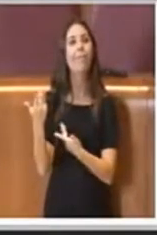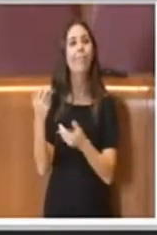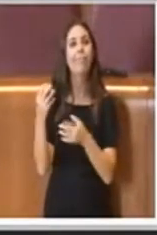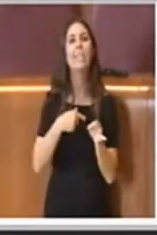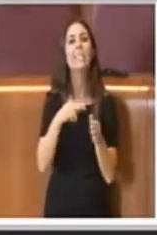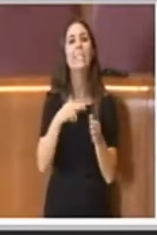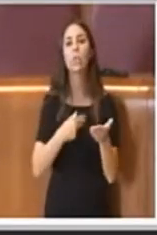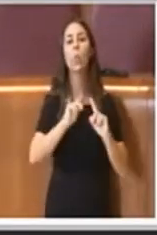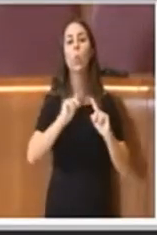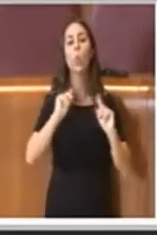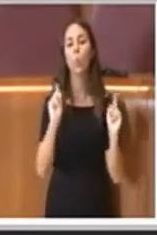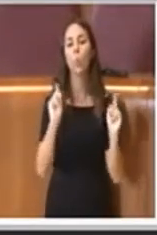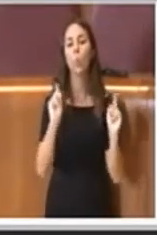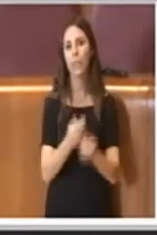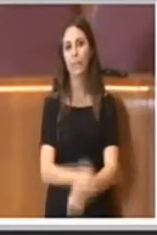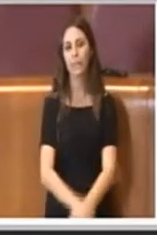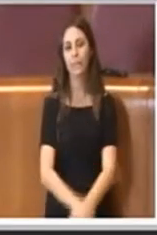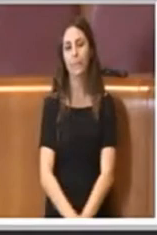tutti quanti.